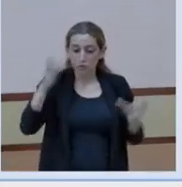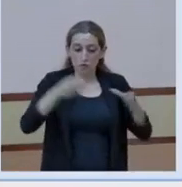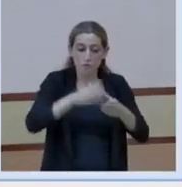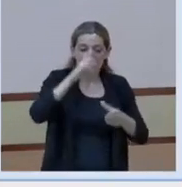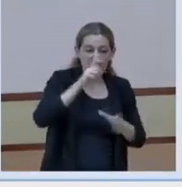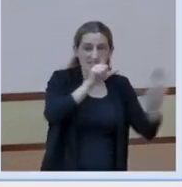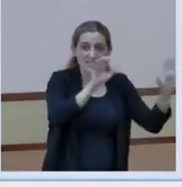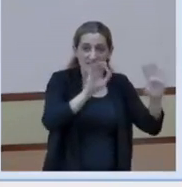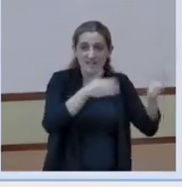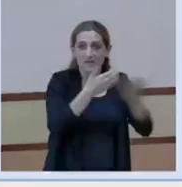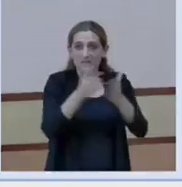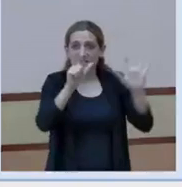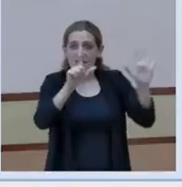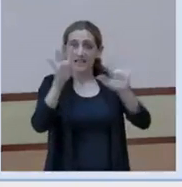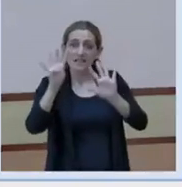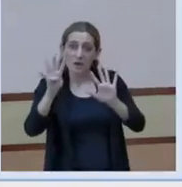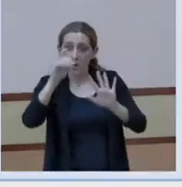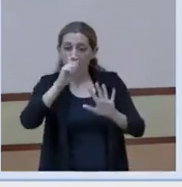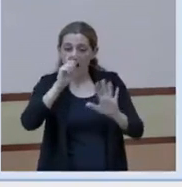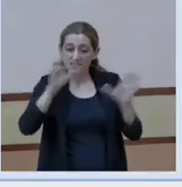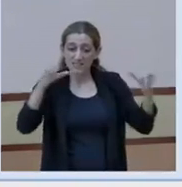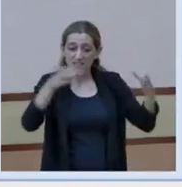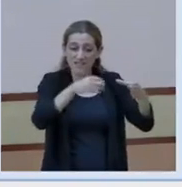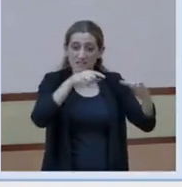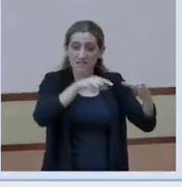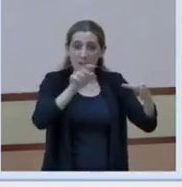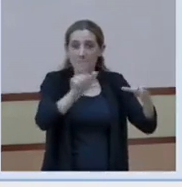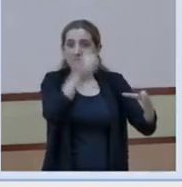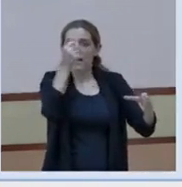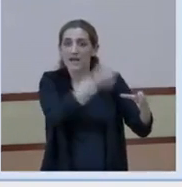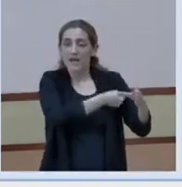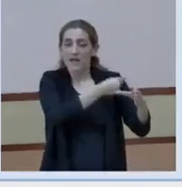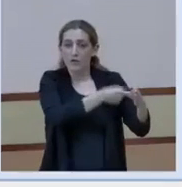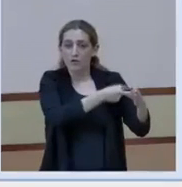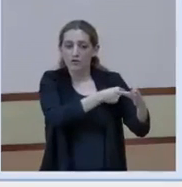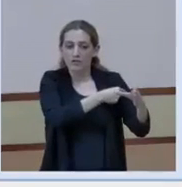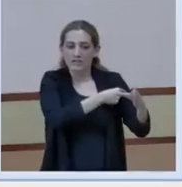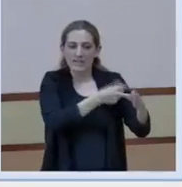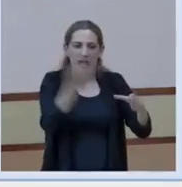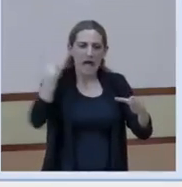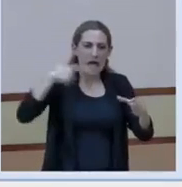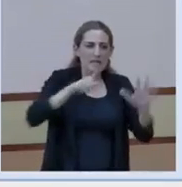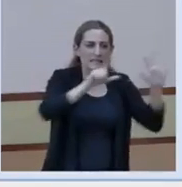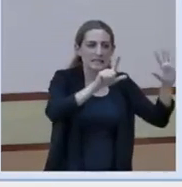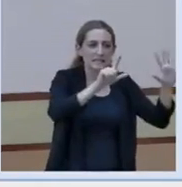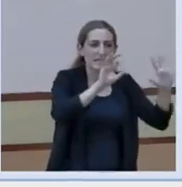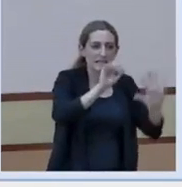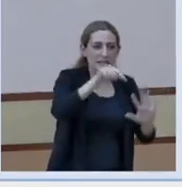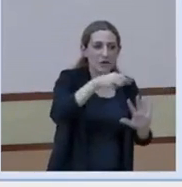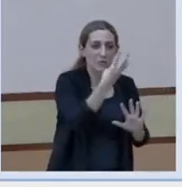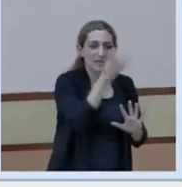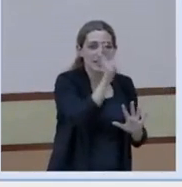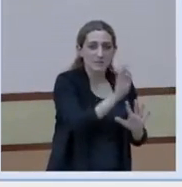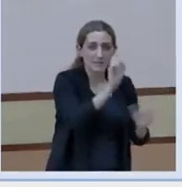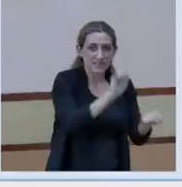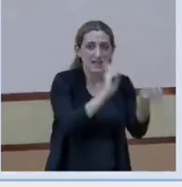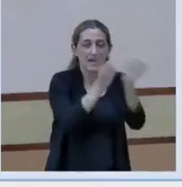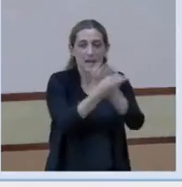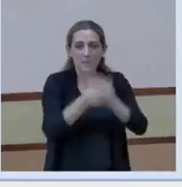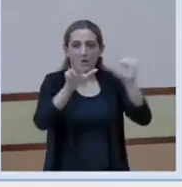-79 anys, hem passat en primera dosis d'un 70,3% a un 86